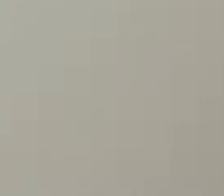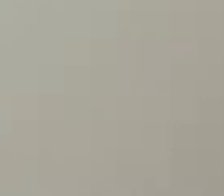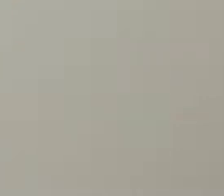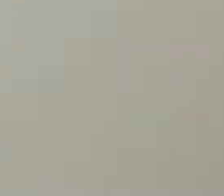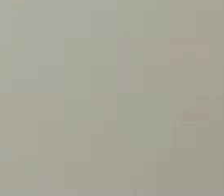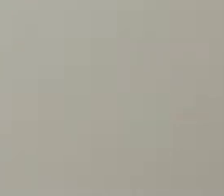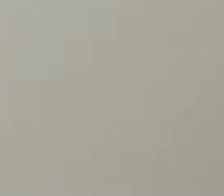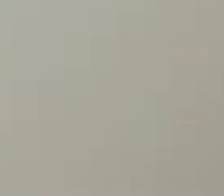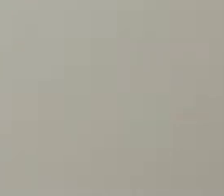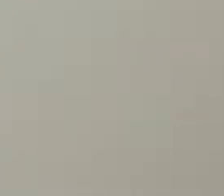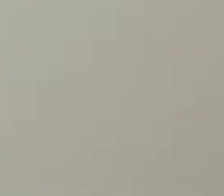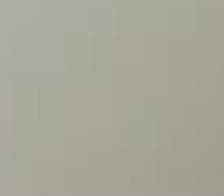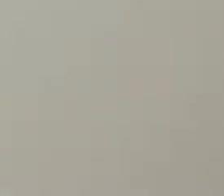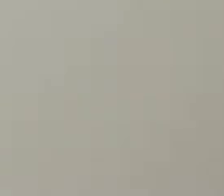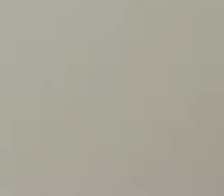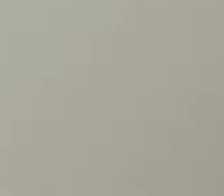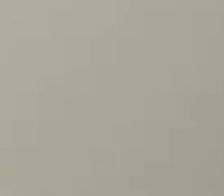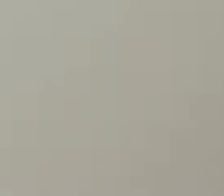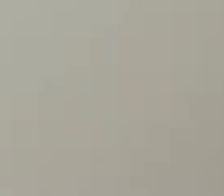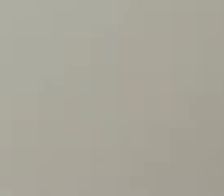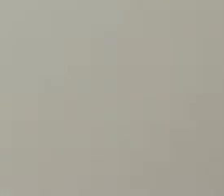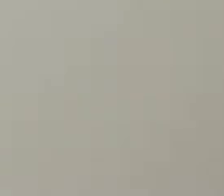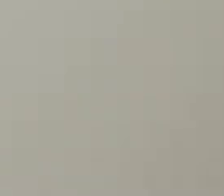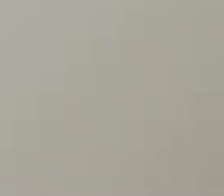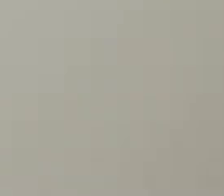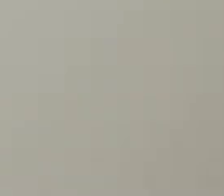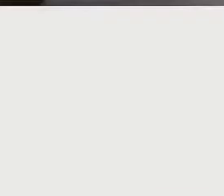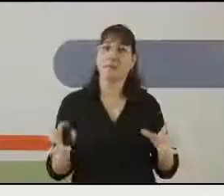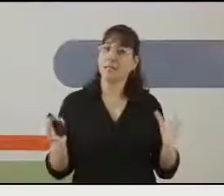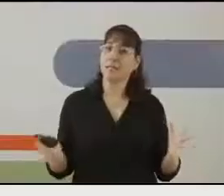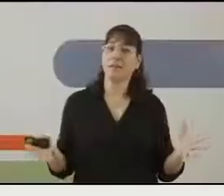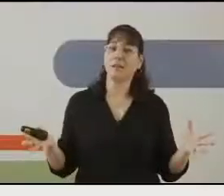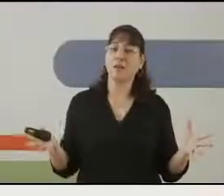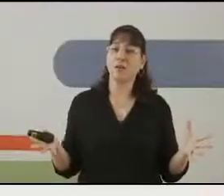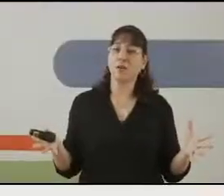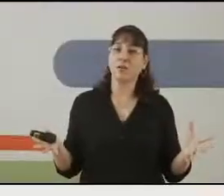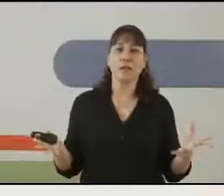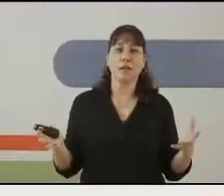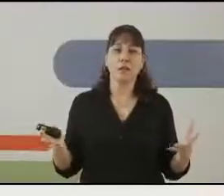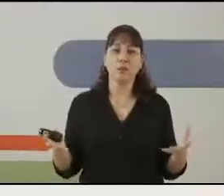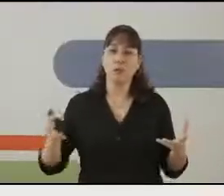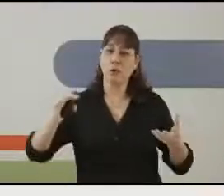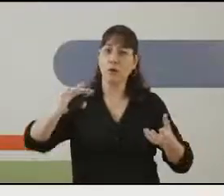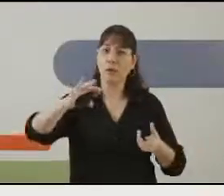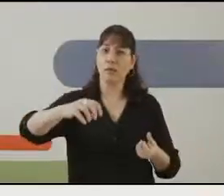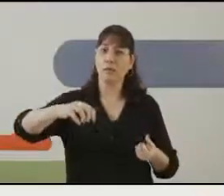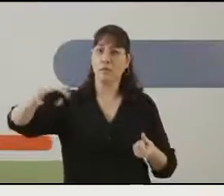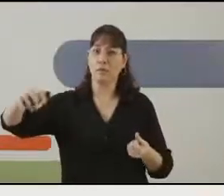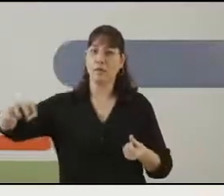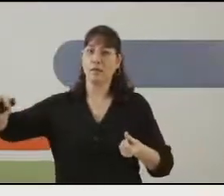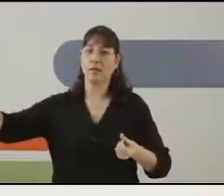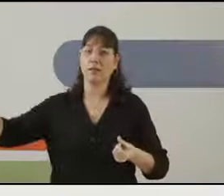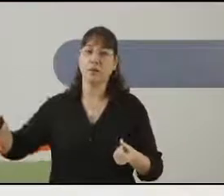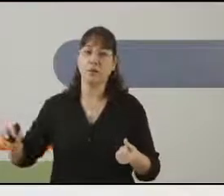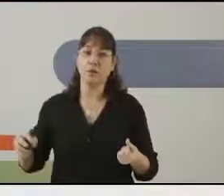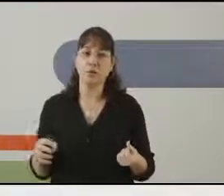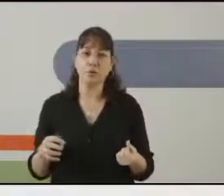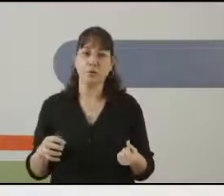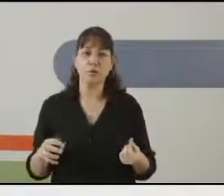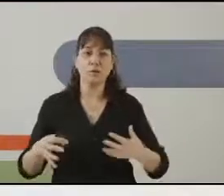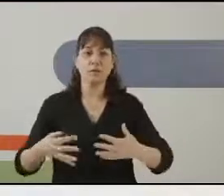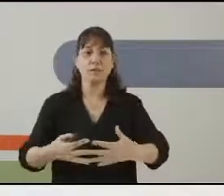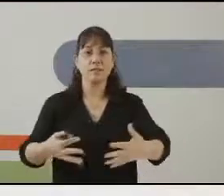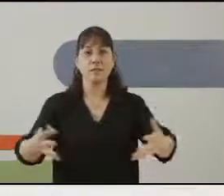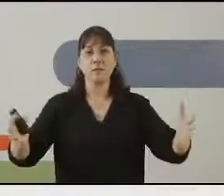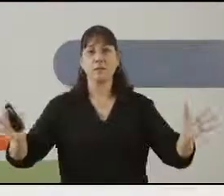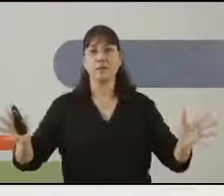צירפנו את המצרכים, וגם כשאנחנו מכינים סלט ירקות, אנחנו בוחרים את הירקות